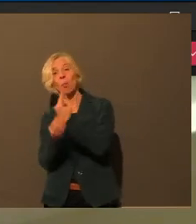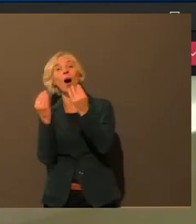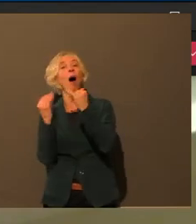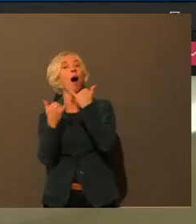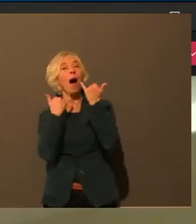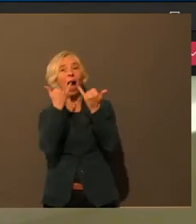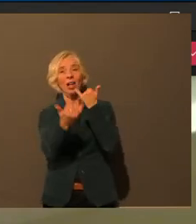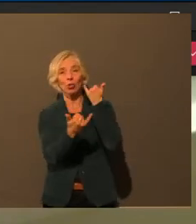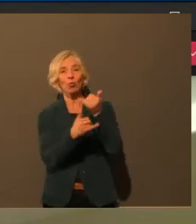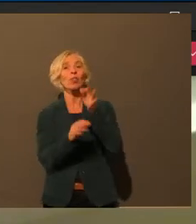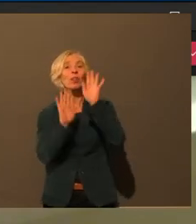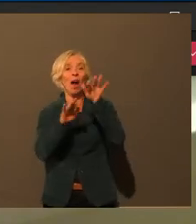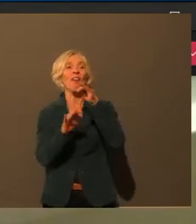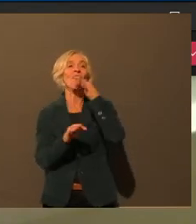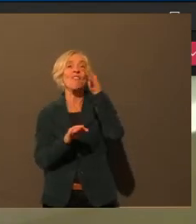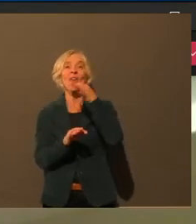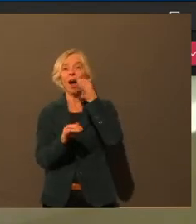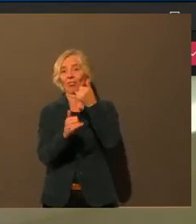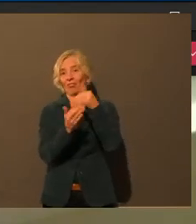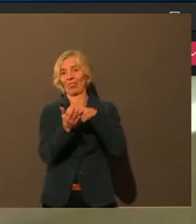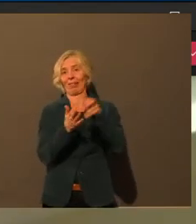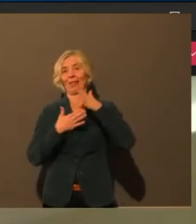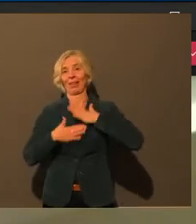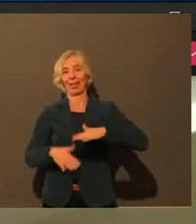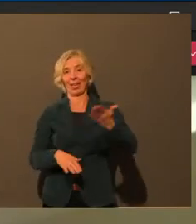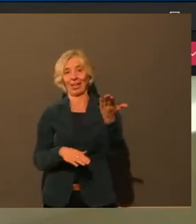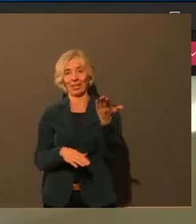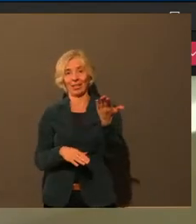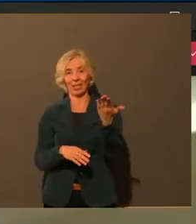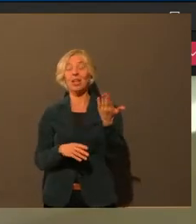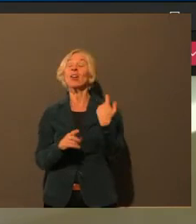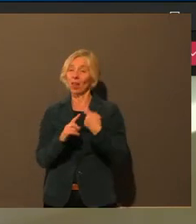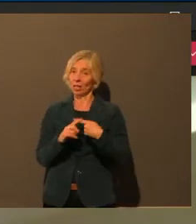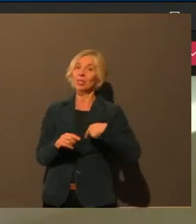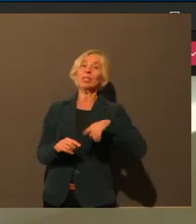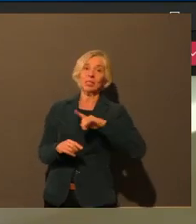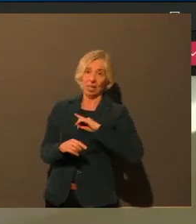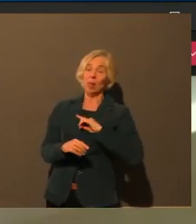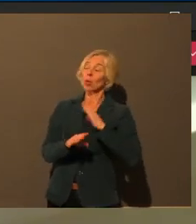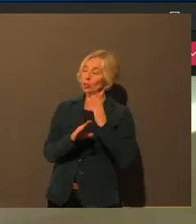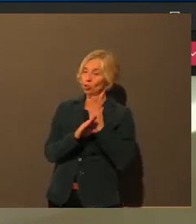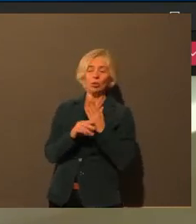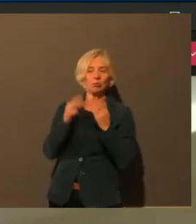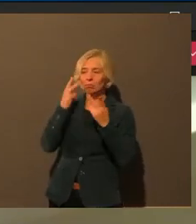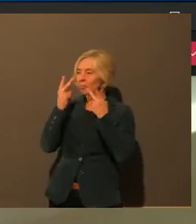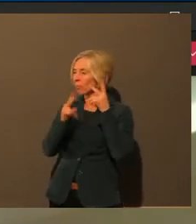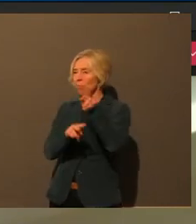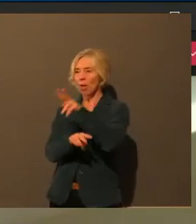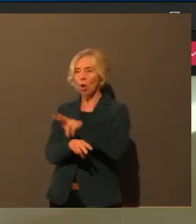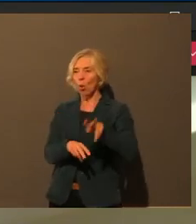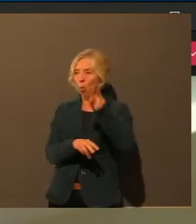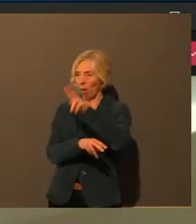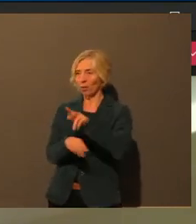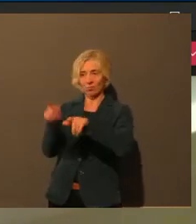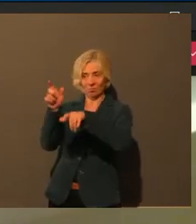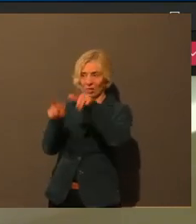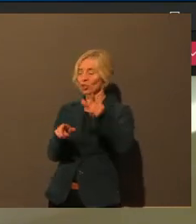so von den Betroffenen miterlebt, die mit der Situation umgehen müssen. Zum anderen